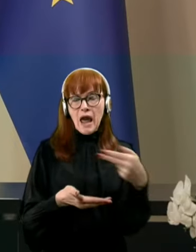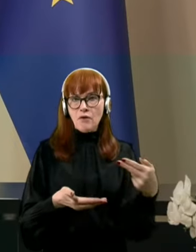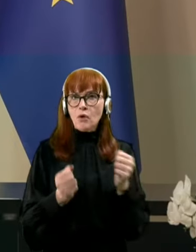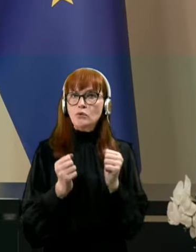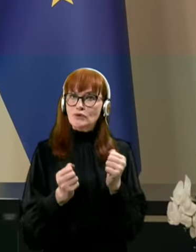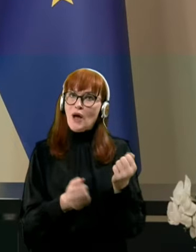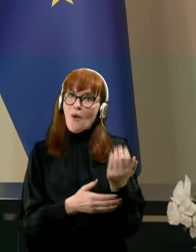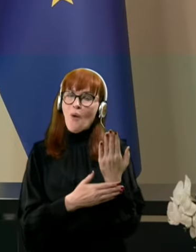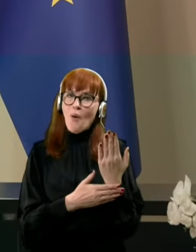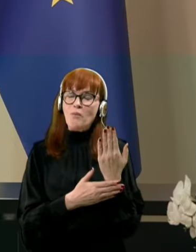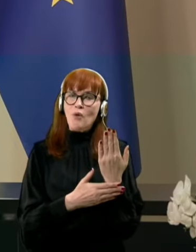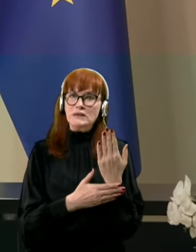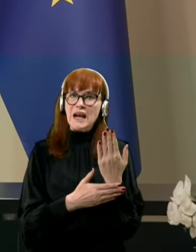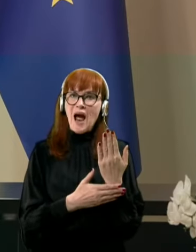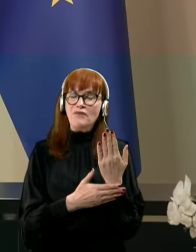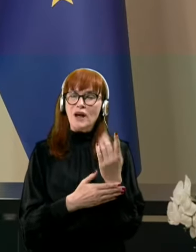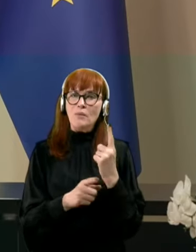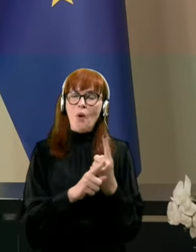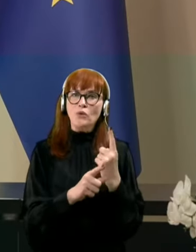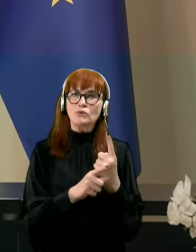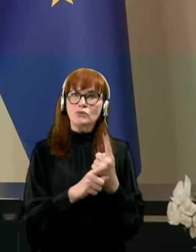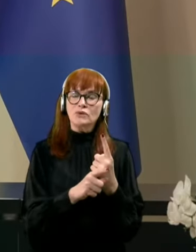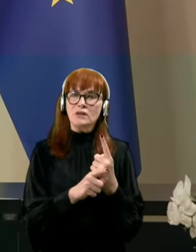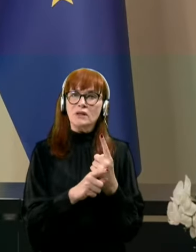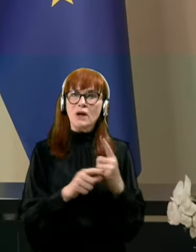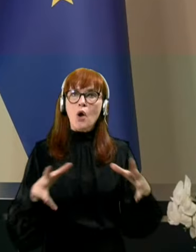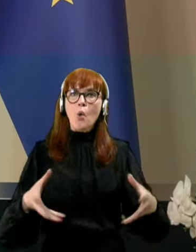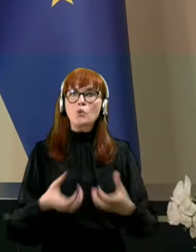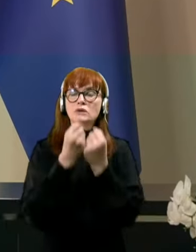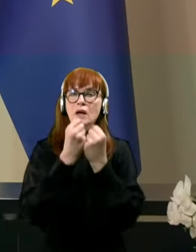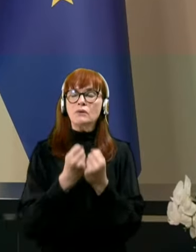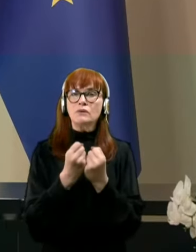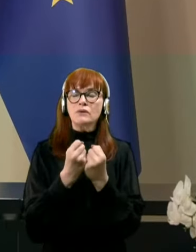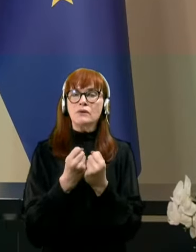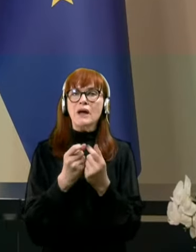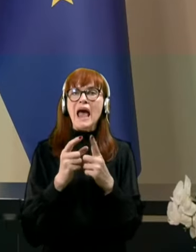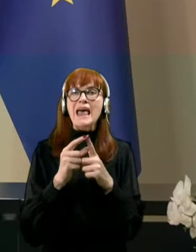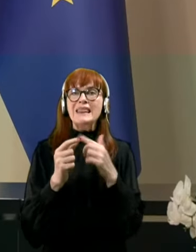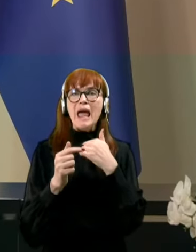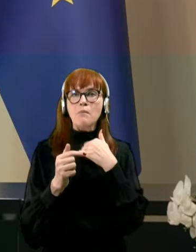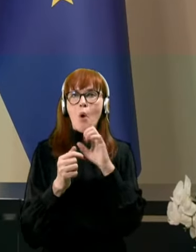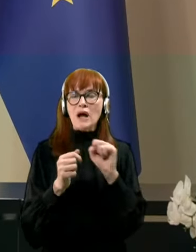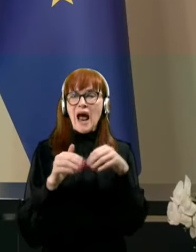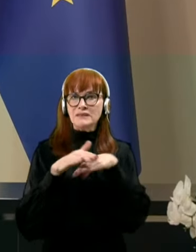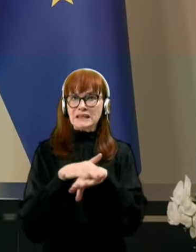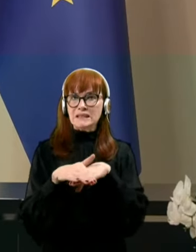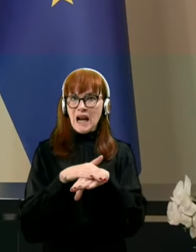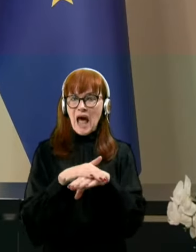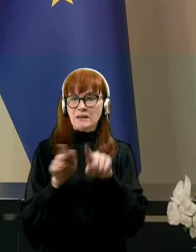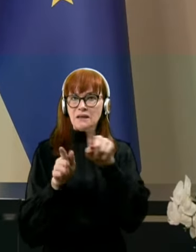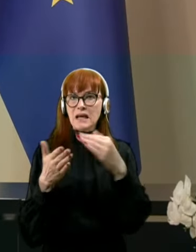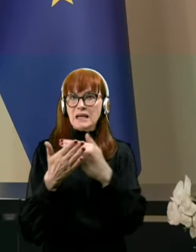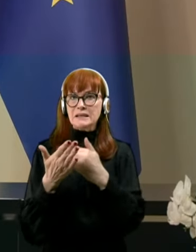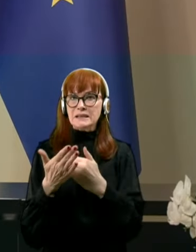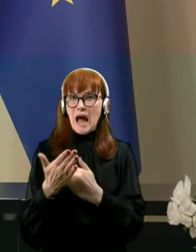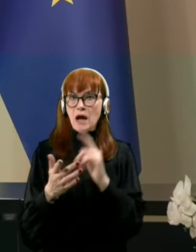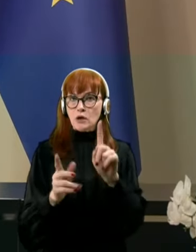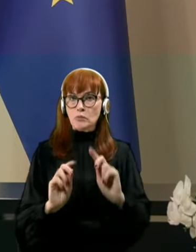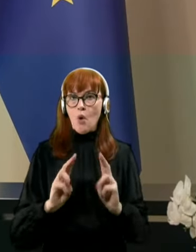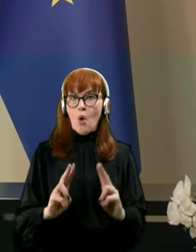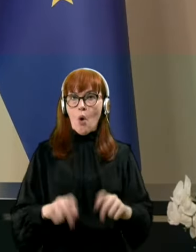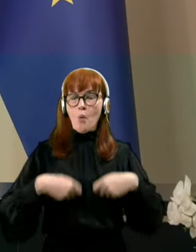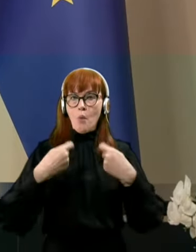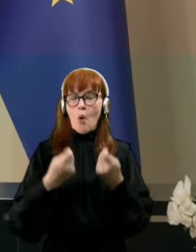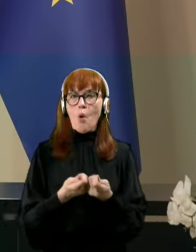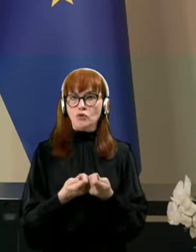Zelo pozdravljamo tudi ustanovitev demografskega sklada zakona, ki bo omogočal tudi